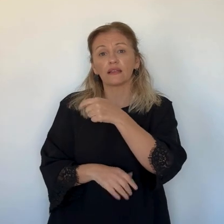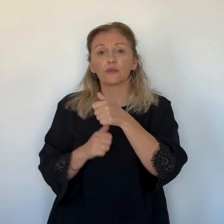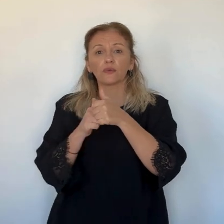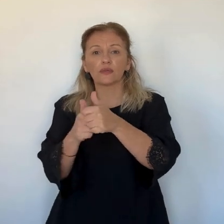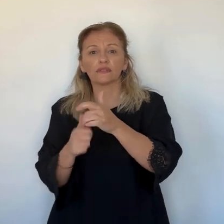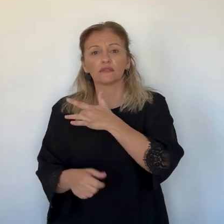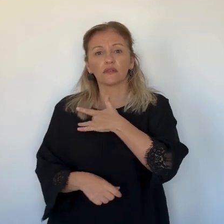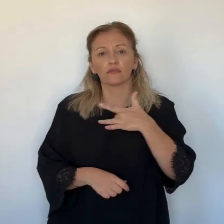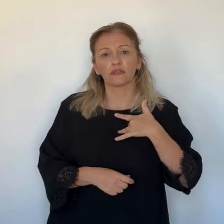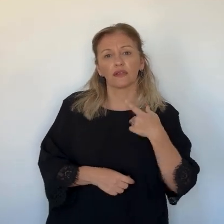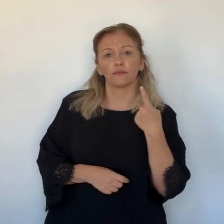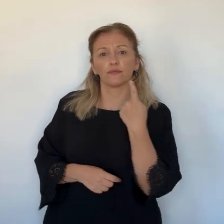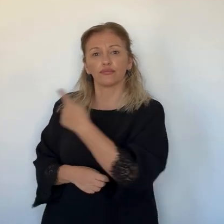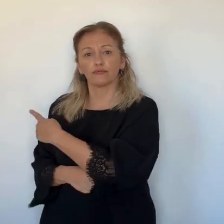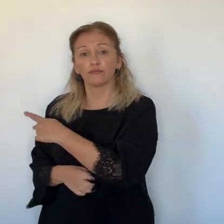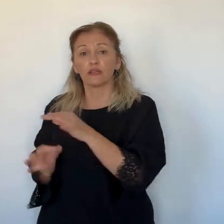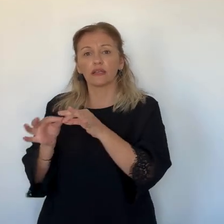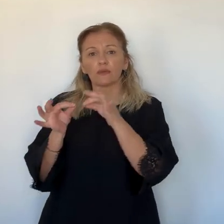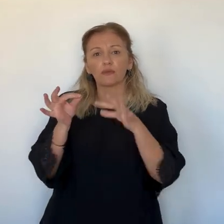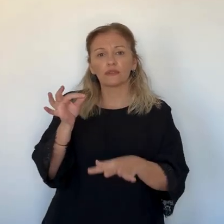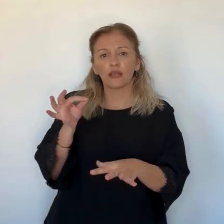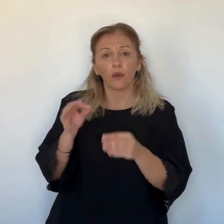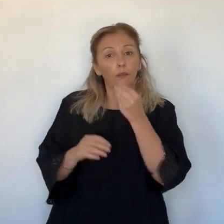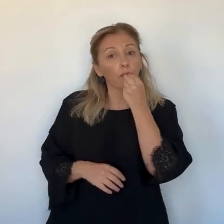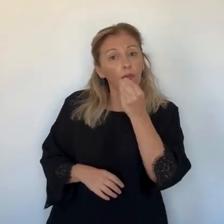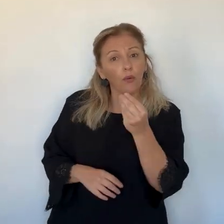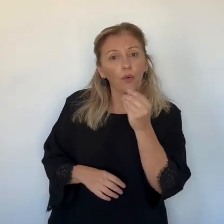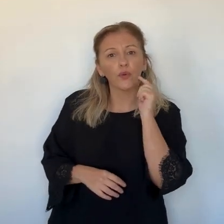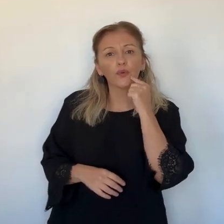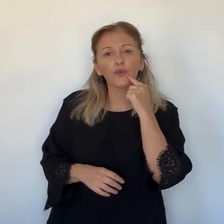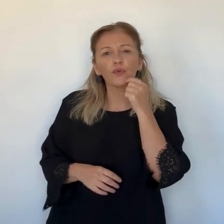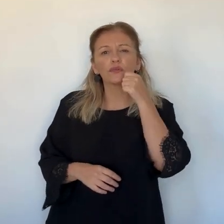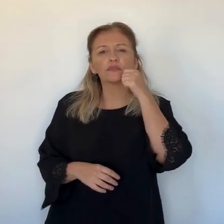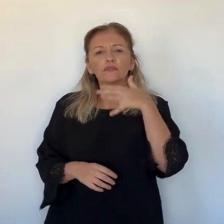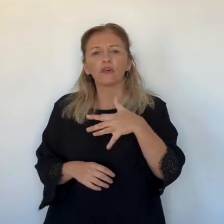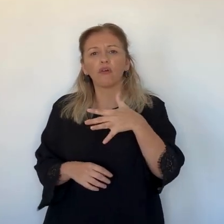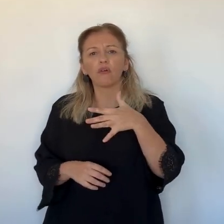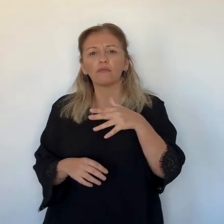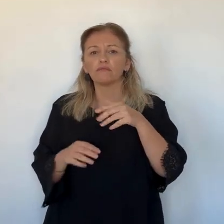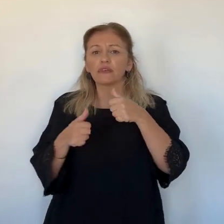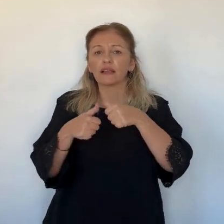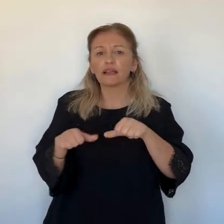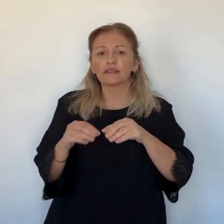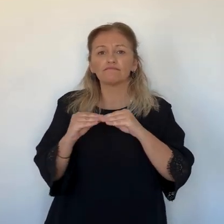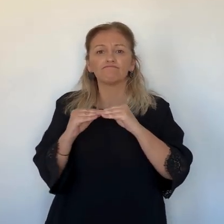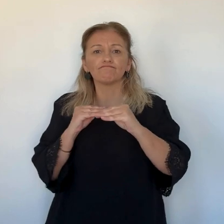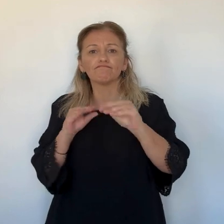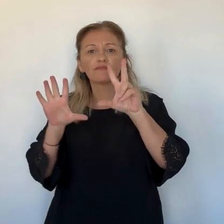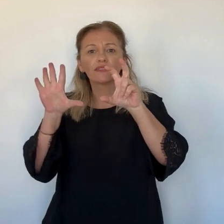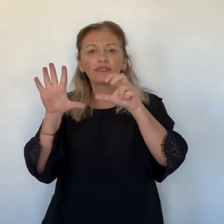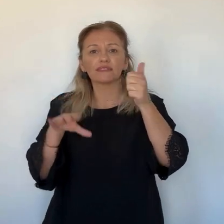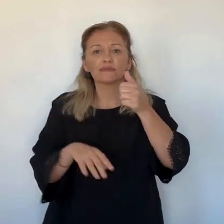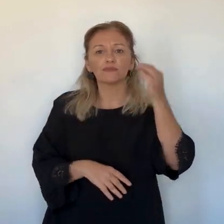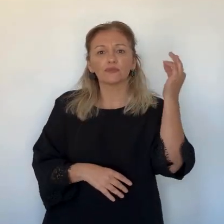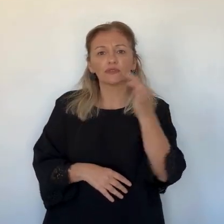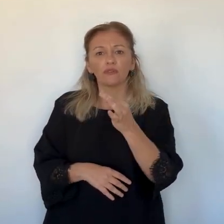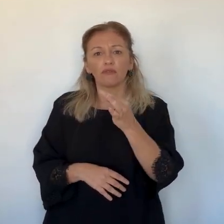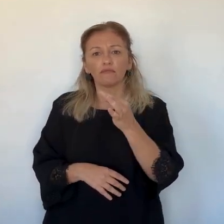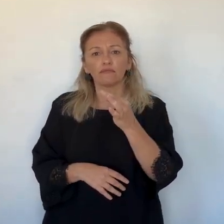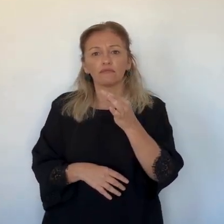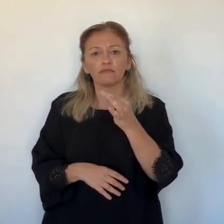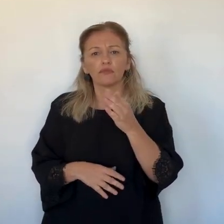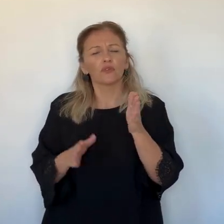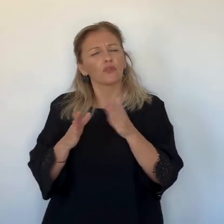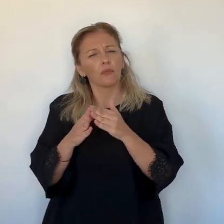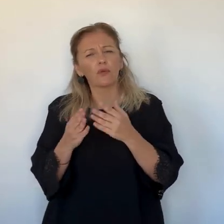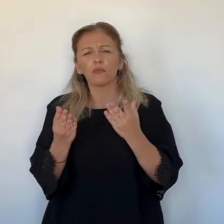Grâce à cette application reliée à la pompe à insuline portée par la patiente, un point complet est possible. Les résultats sont